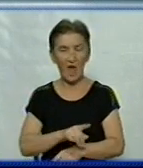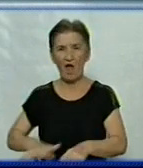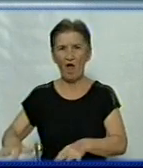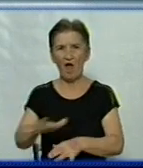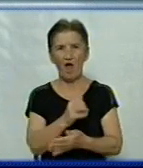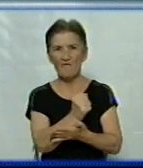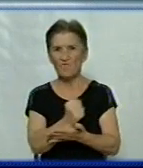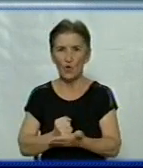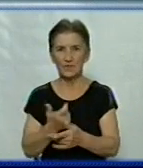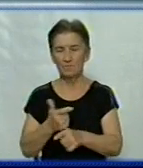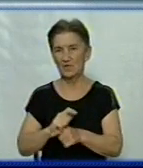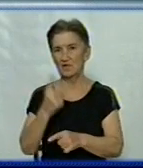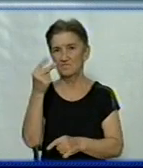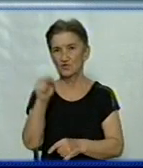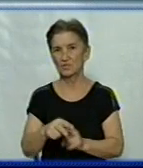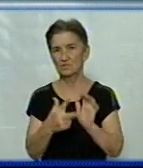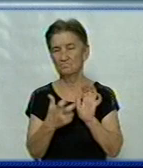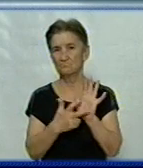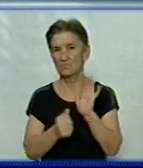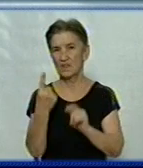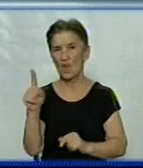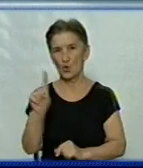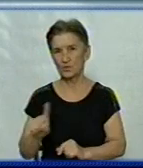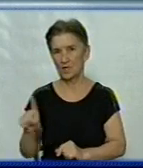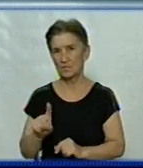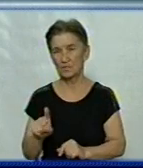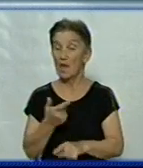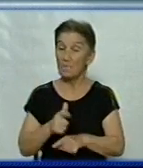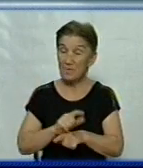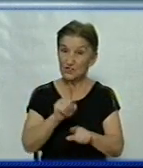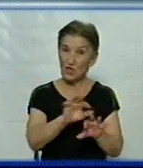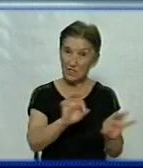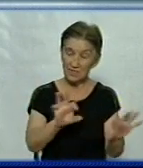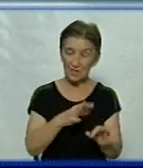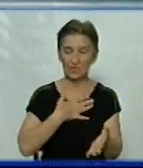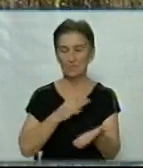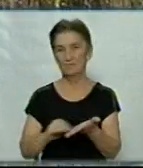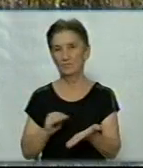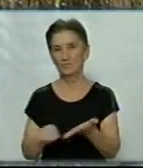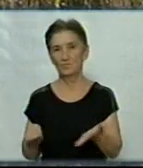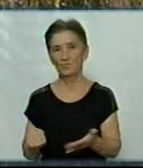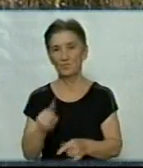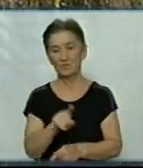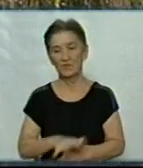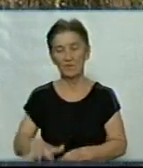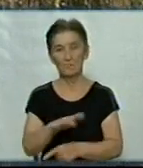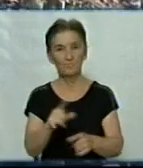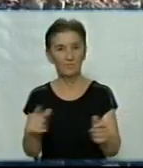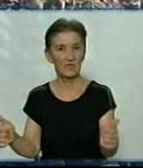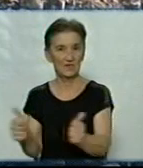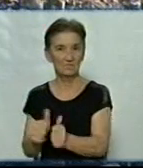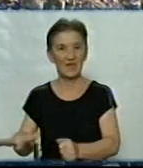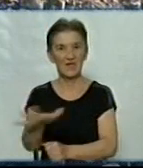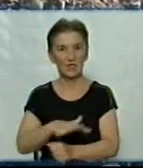сягає більше 1200 мікрорентген на годину. Більше розкаже Олена Жекалова. Це територія поряд з мікрорайоном